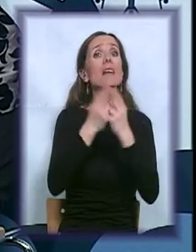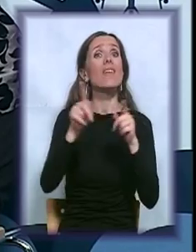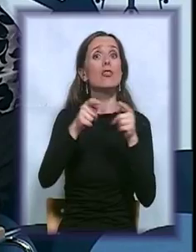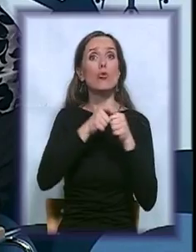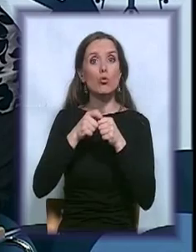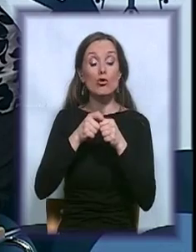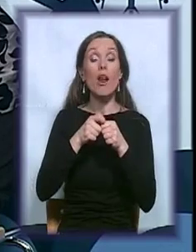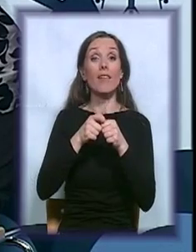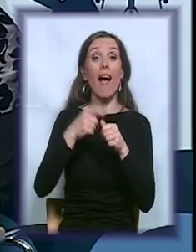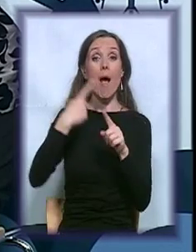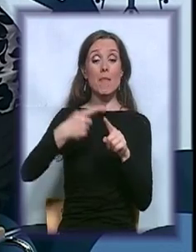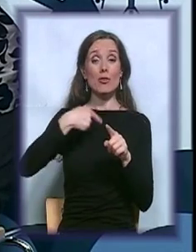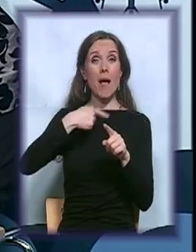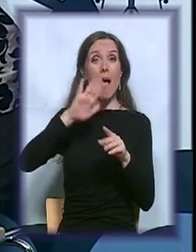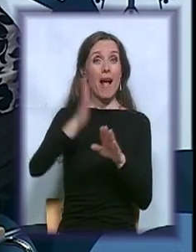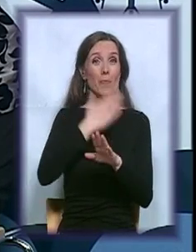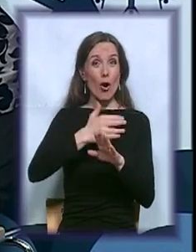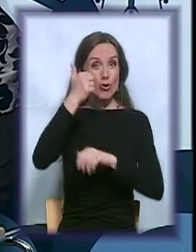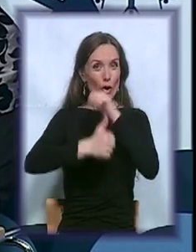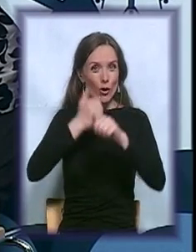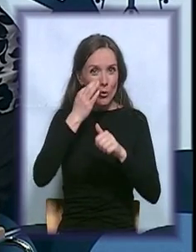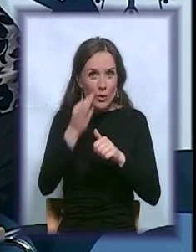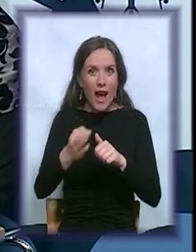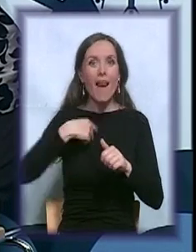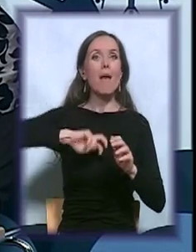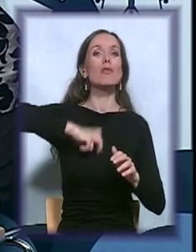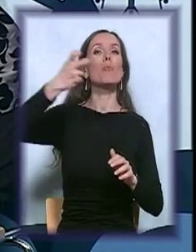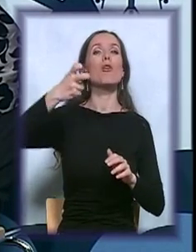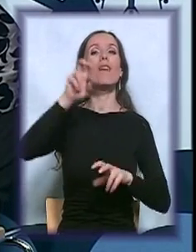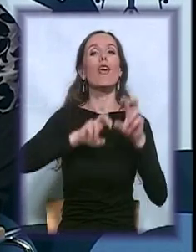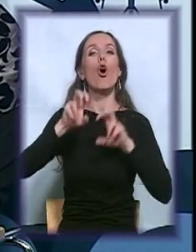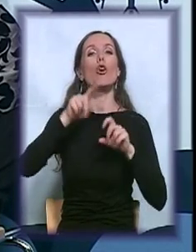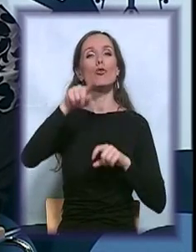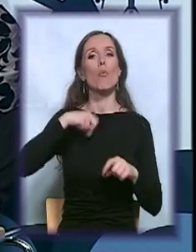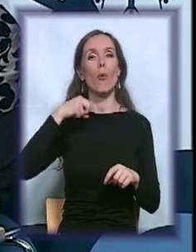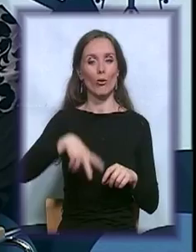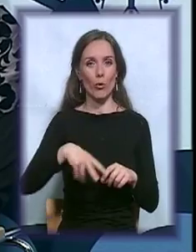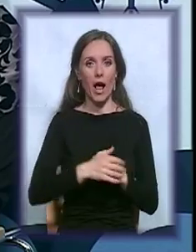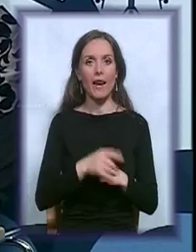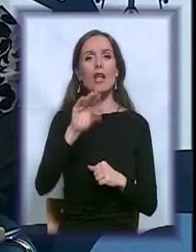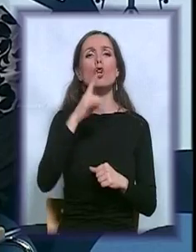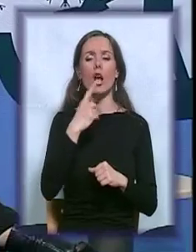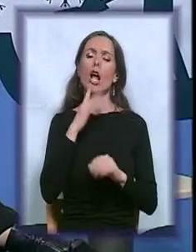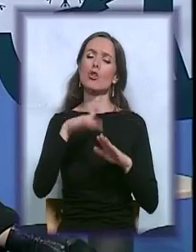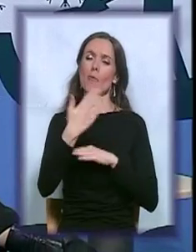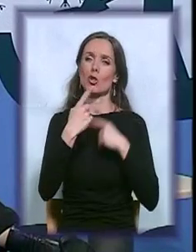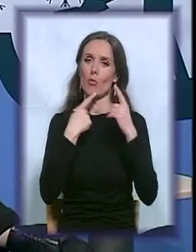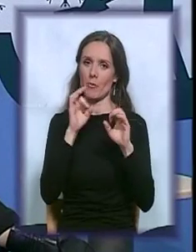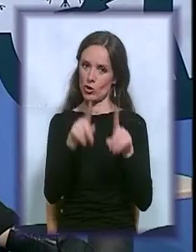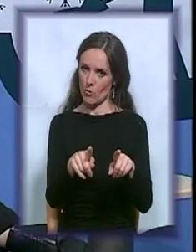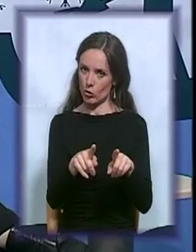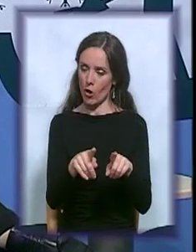pozvali na kongres evropski koji je bio u Portu, u Portugalii. Dobro, doći ćemo do toga. Ali kada ste